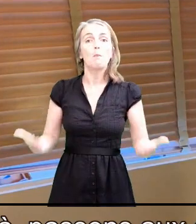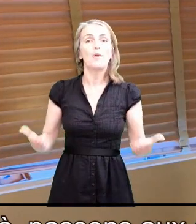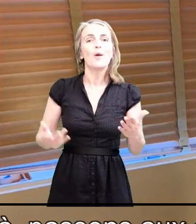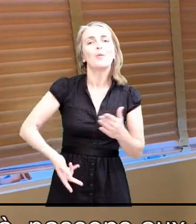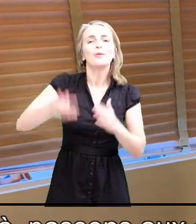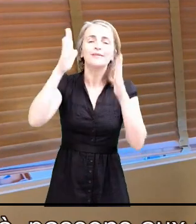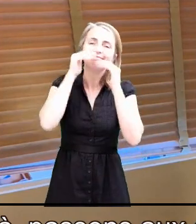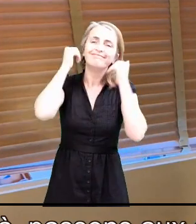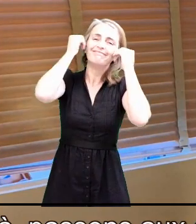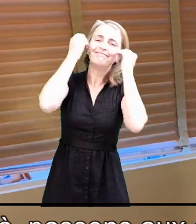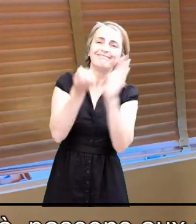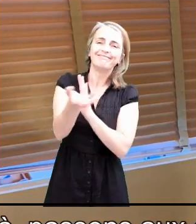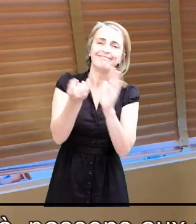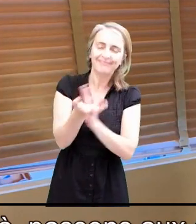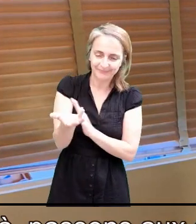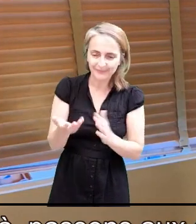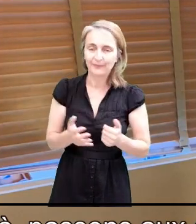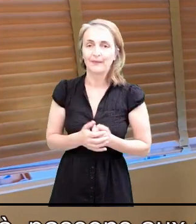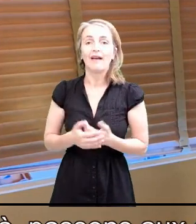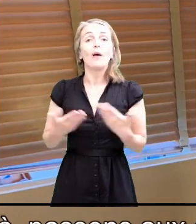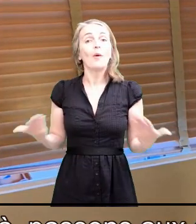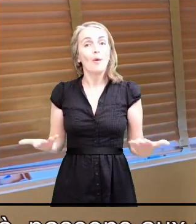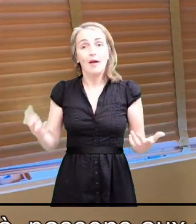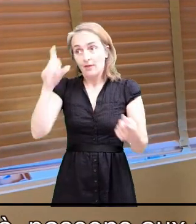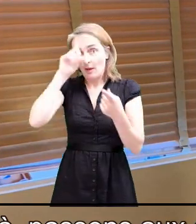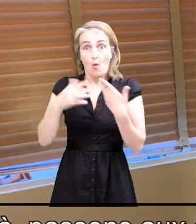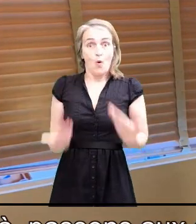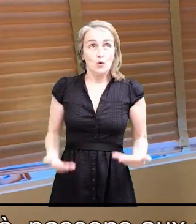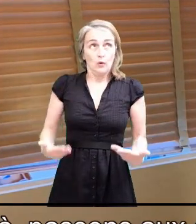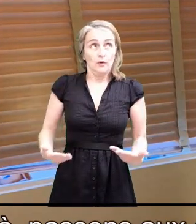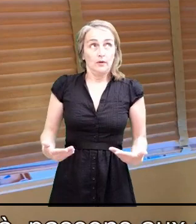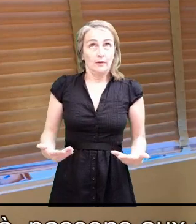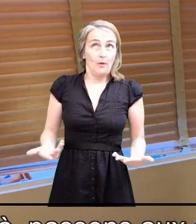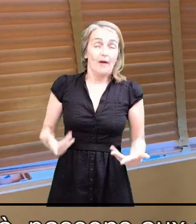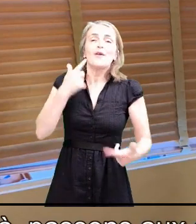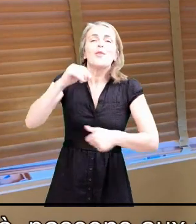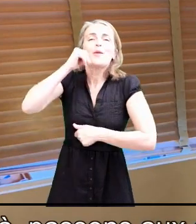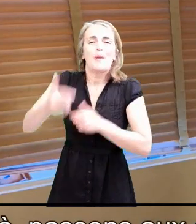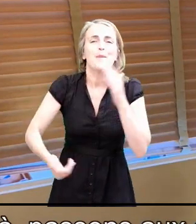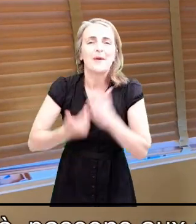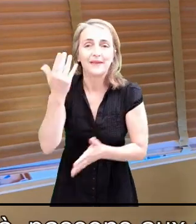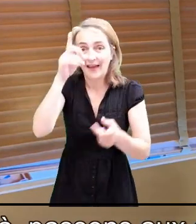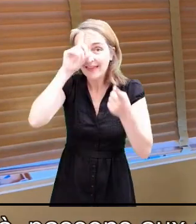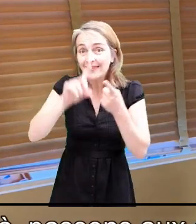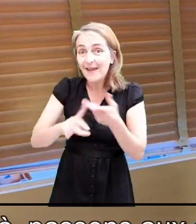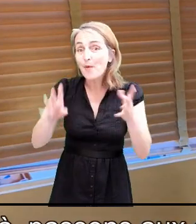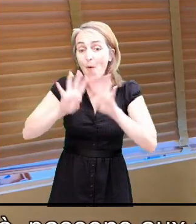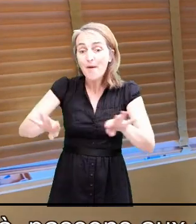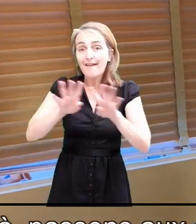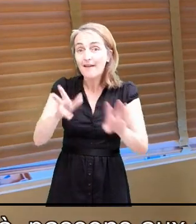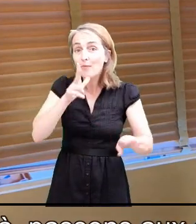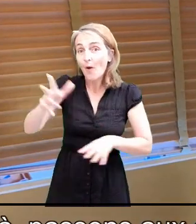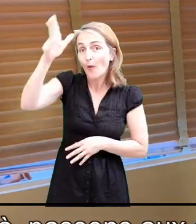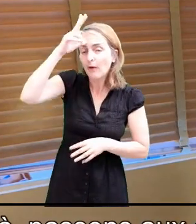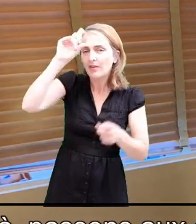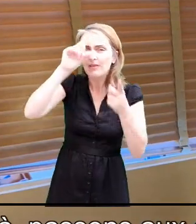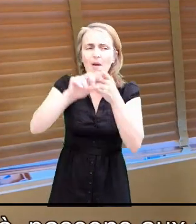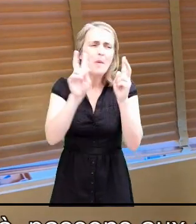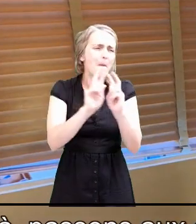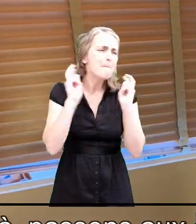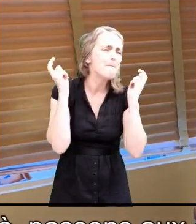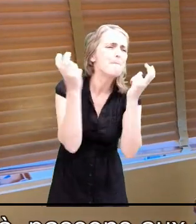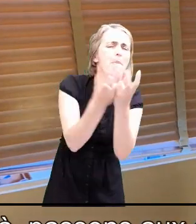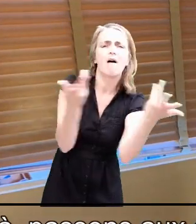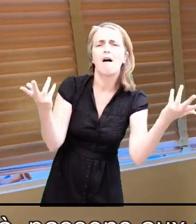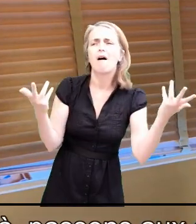maintenant. Qu'est-ce qu'on ouvre aujourd'hui, demain matin ? Eh bien, pour le week-end de la Pentecôte, tous les parcs vont être ouverts. Toutes les structures,